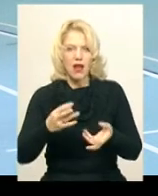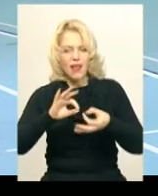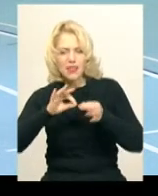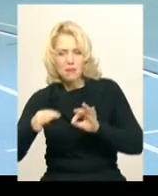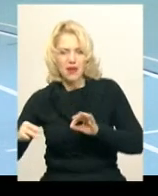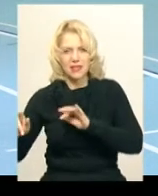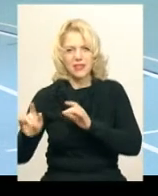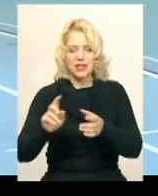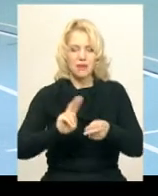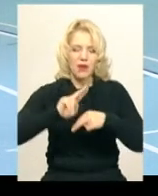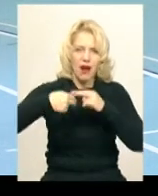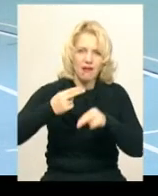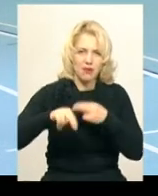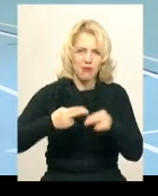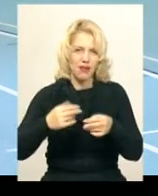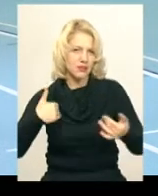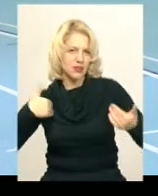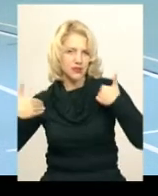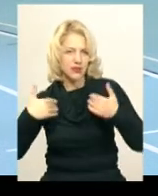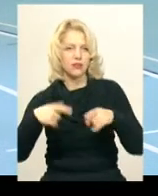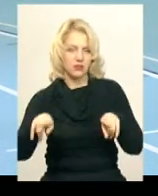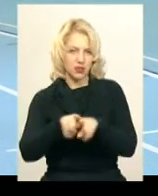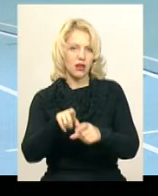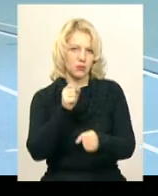'язок, акробатичних, стрибкових. Так працює весь світ.